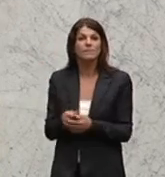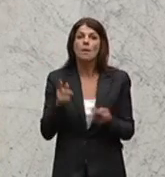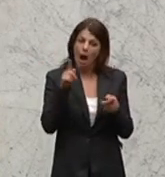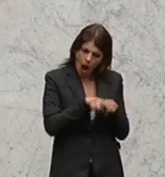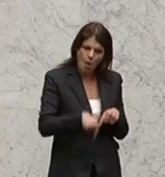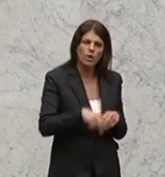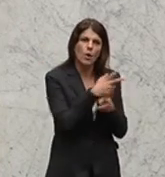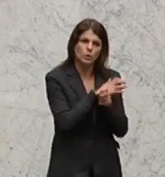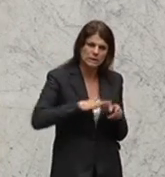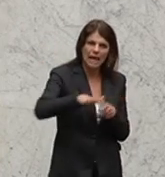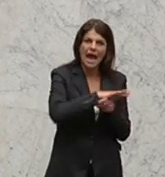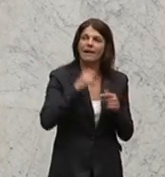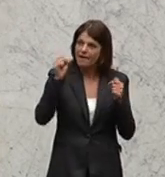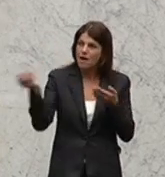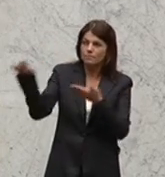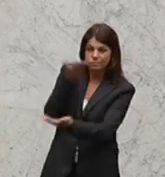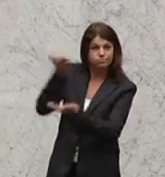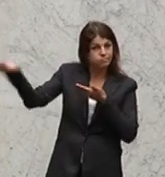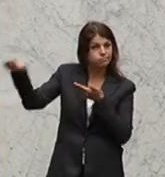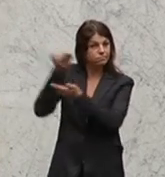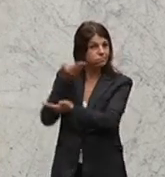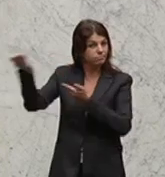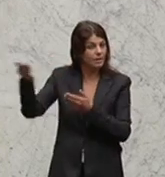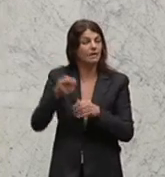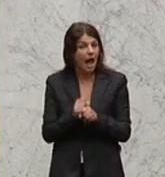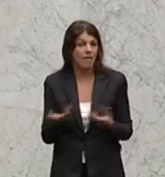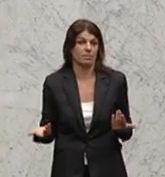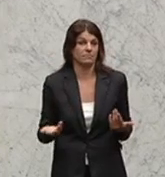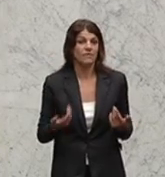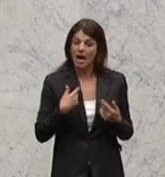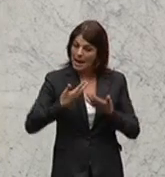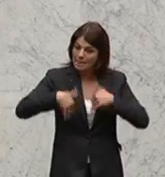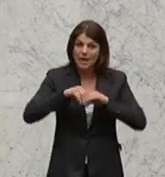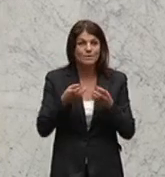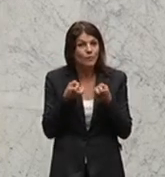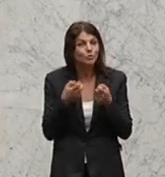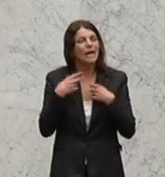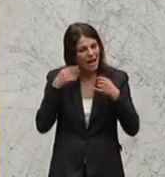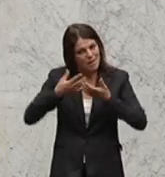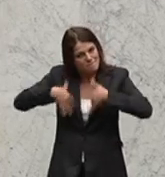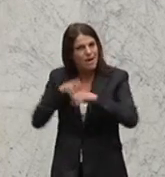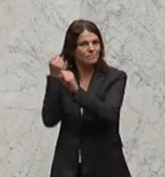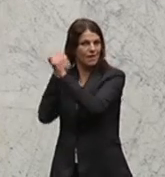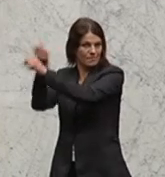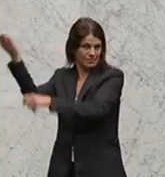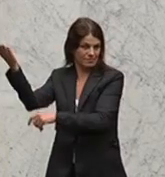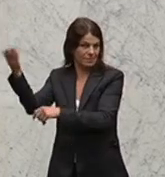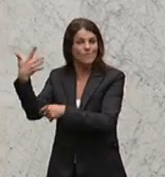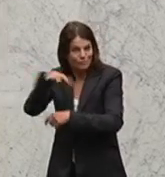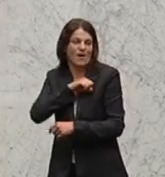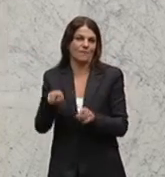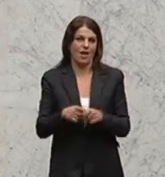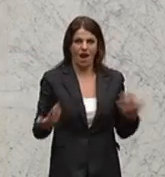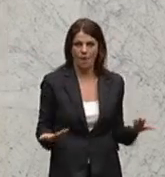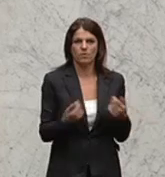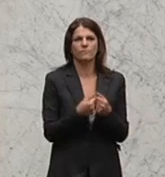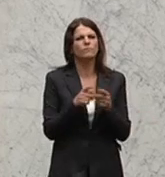nationaler Ebene wechselseitig unterstützen, um gemeinsame Anliegen auch gemeinsam vertreten zu können und durchzubringen.